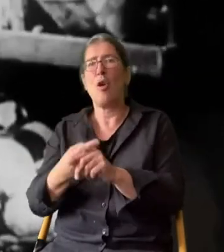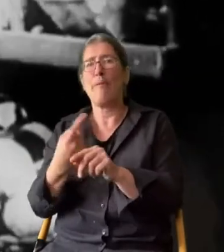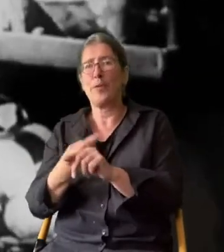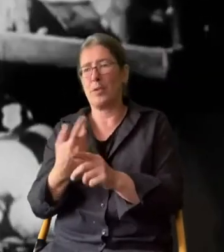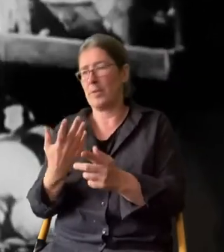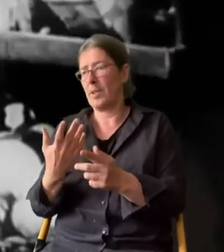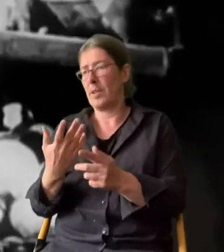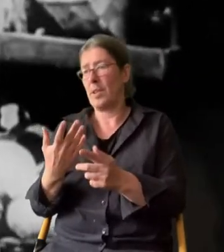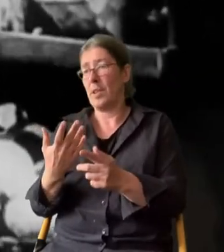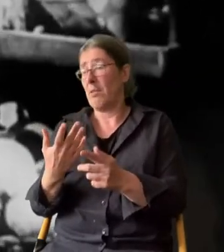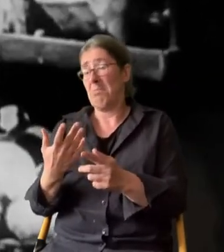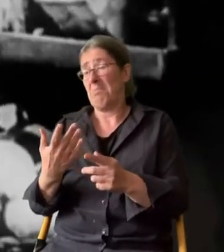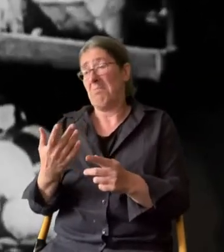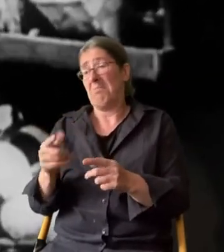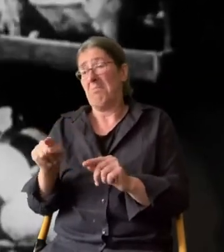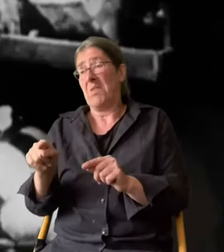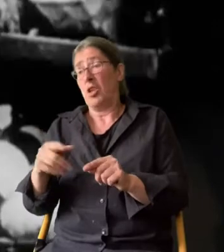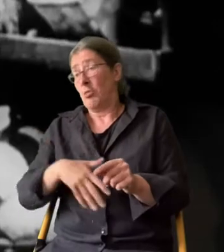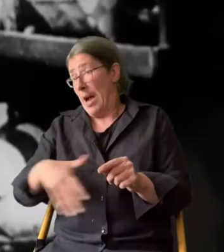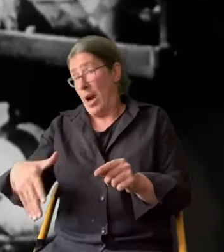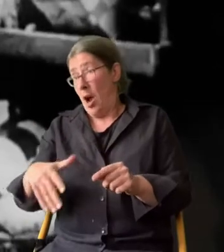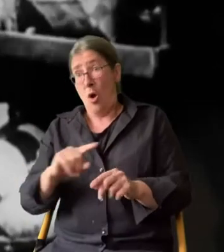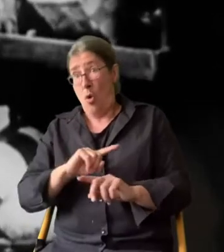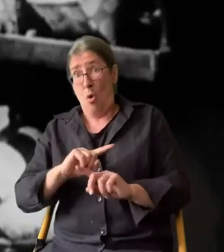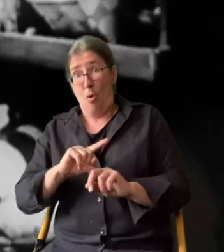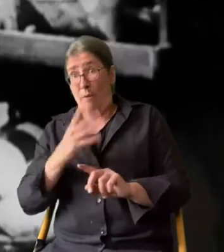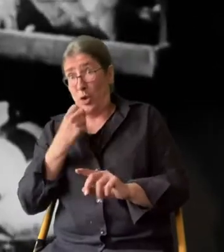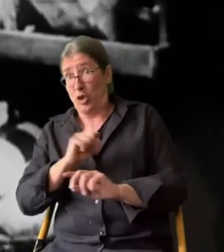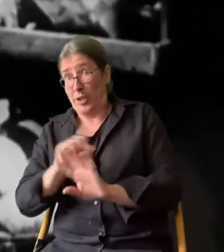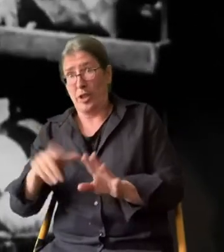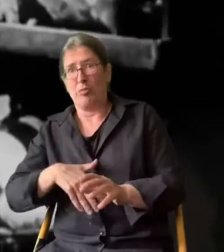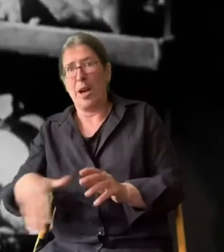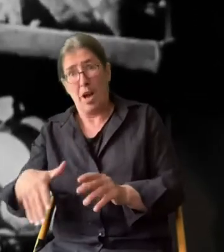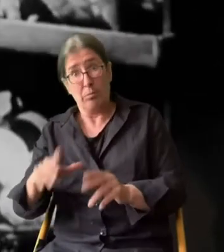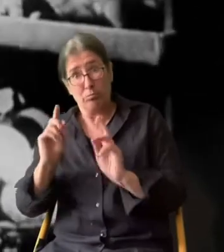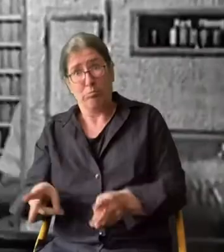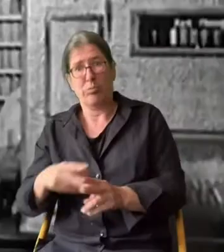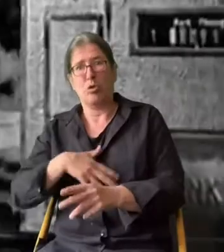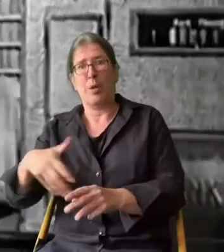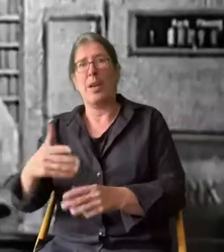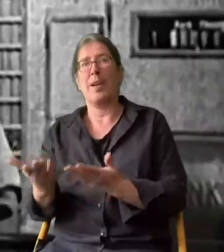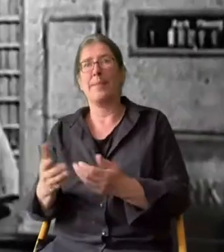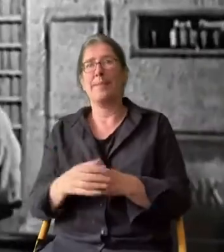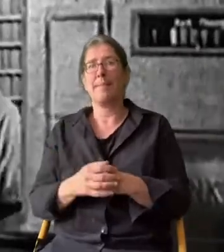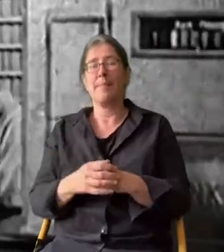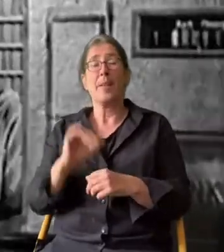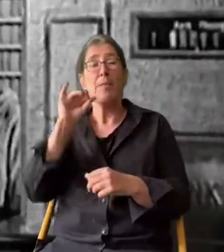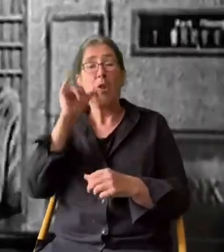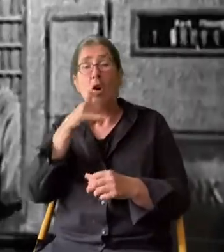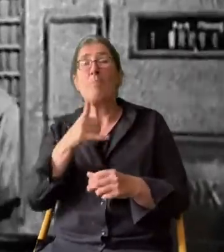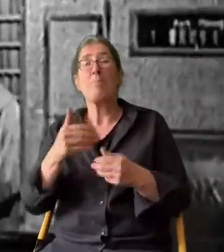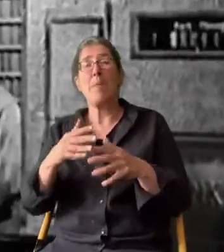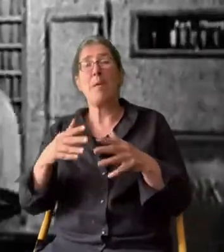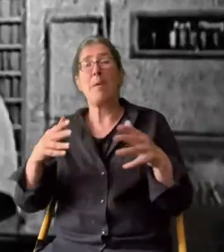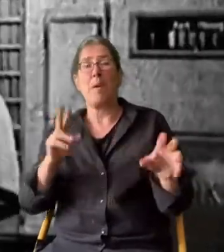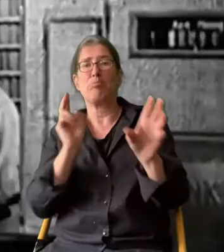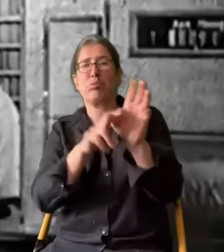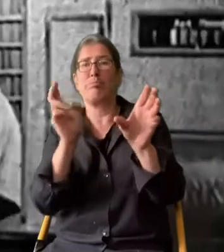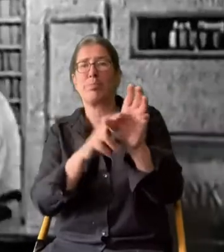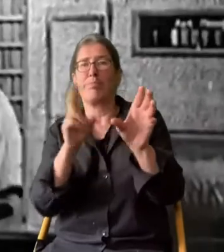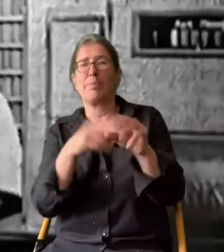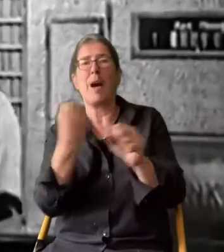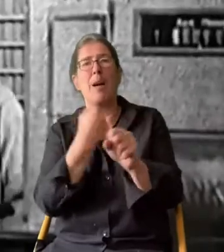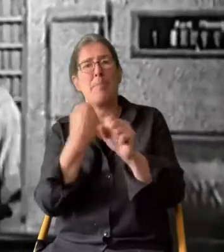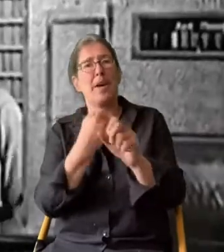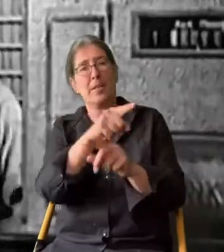sehr häufig ungewollt schwanger werden konnten gegen ihren Leben. Frauen nehmen immer mehr am Arbeitsleben